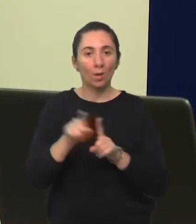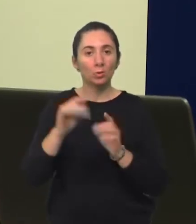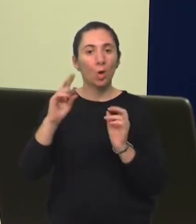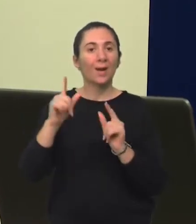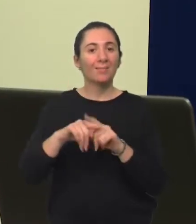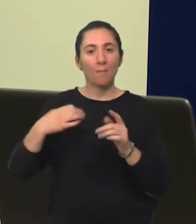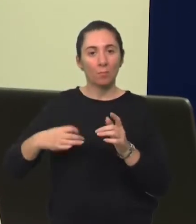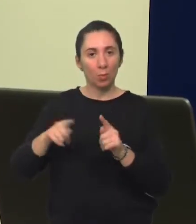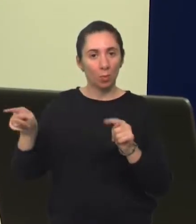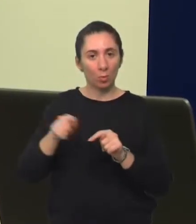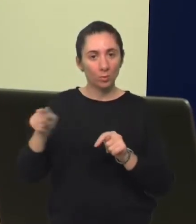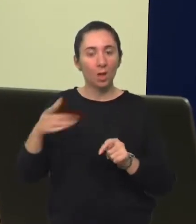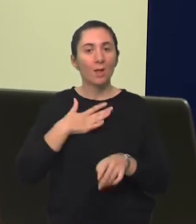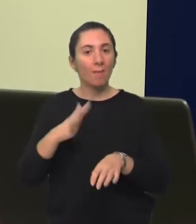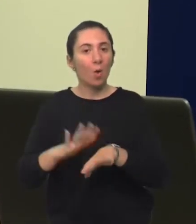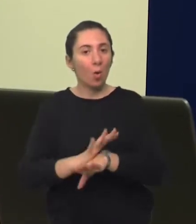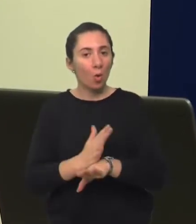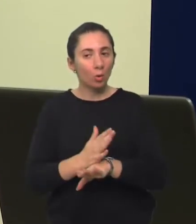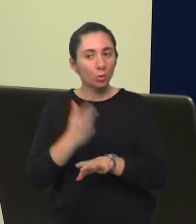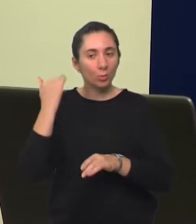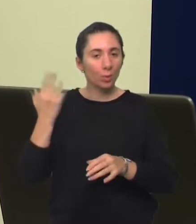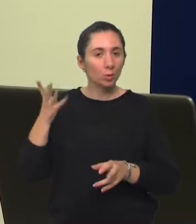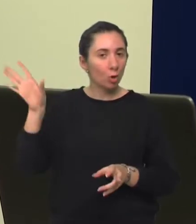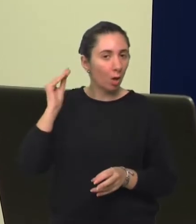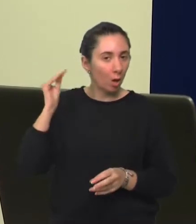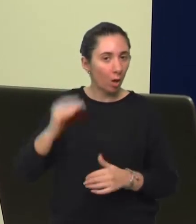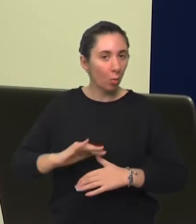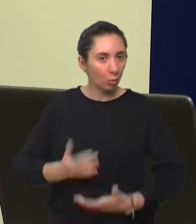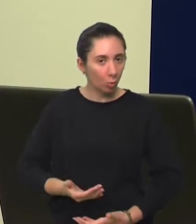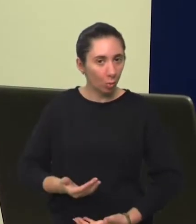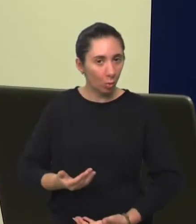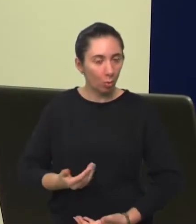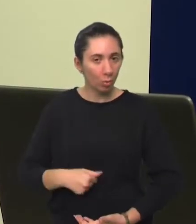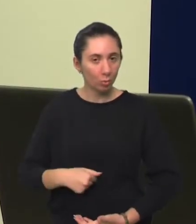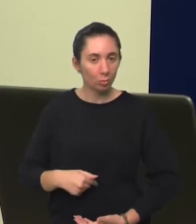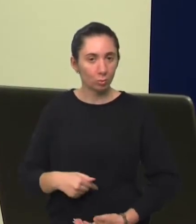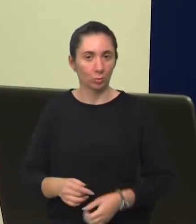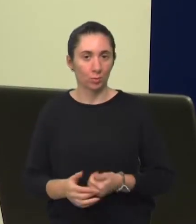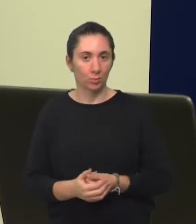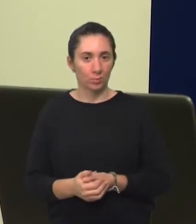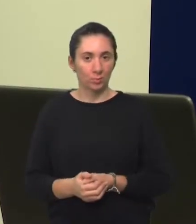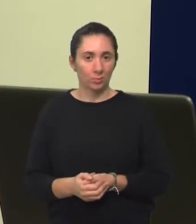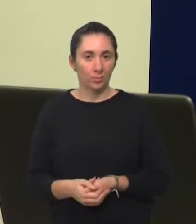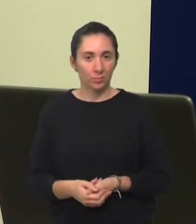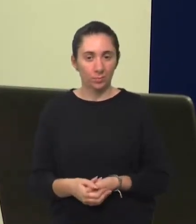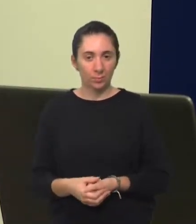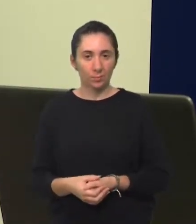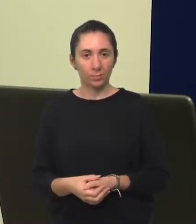neke obrazce ritma i intonacije, što je zapravo ono što prvo usvojamo, još dok su bili u majčinoj utrobi.